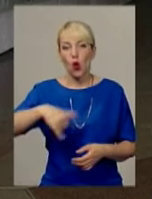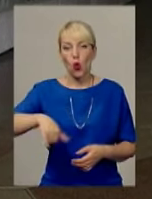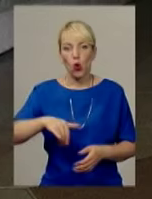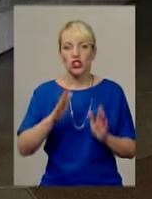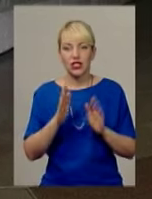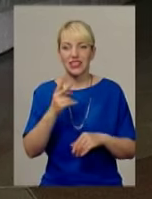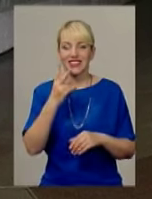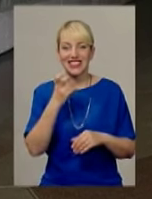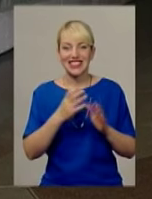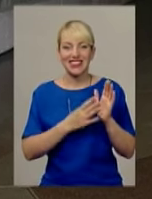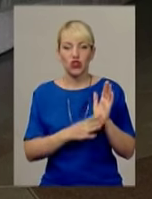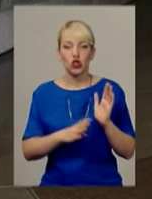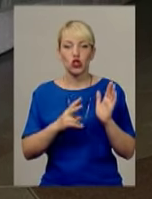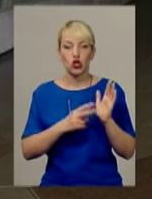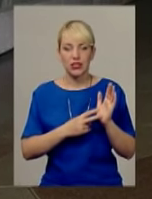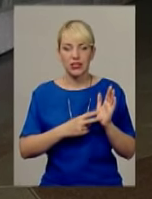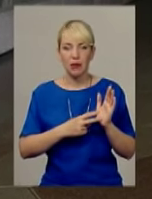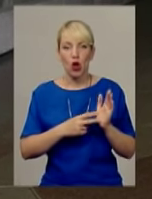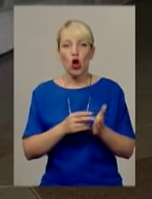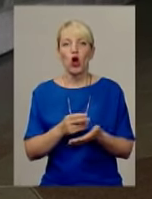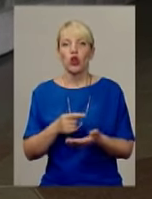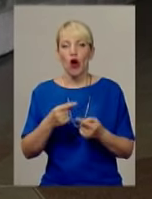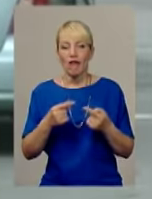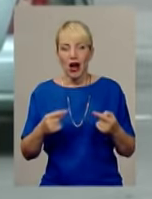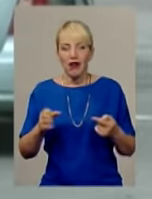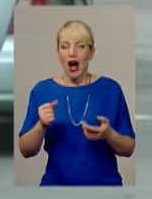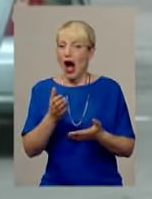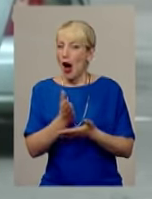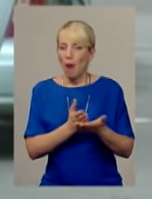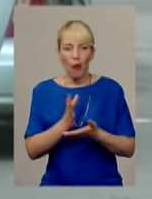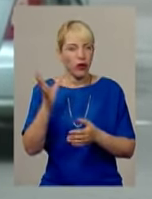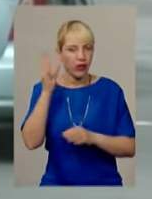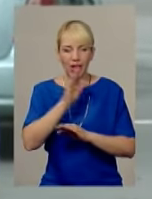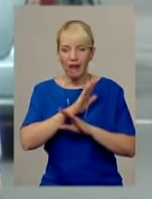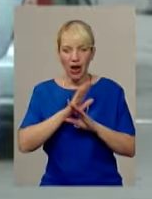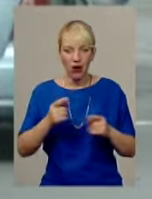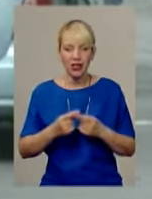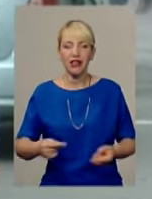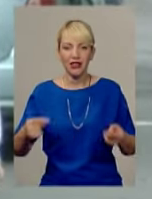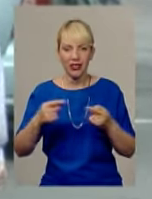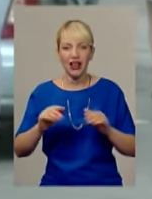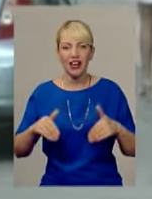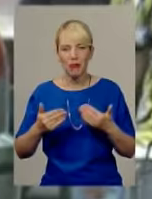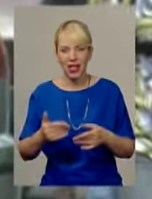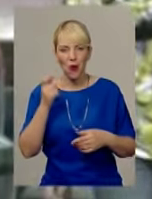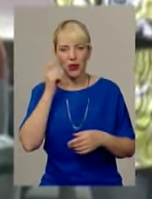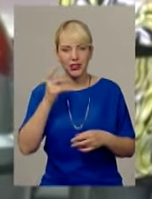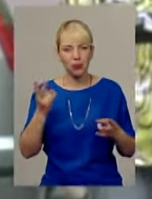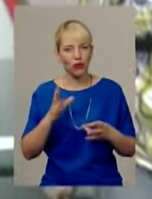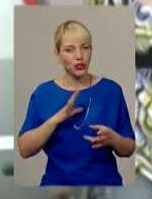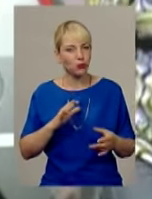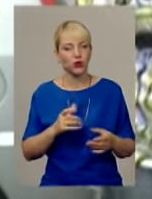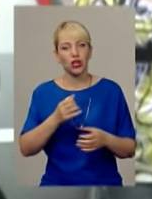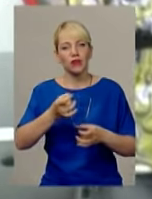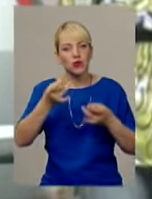товарів. З послуги не враховуються. Згідно з урядовими рекомендаціями, одягатися українці теж мають більш, ніж